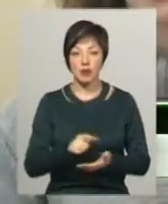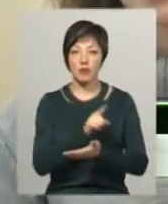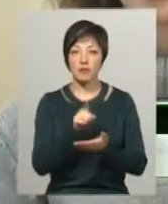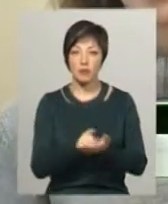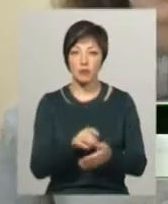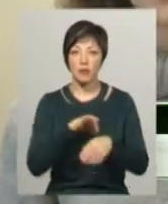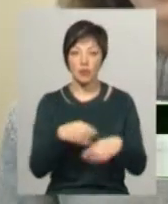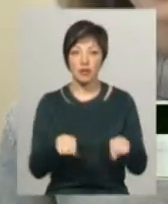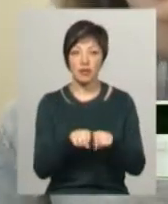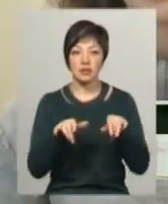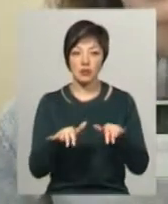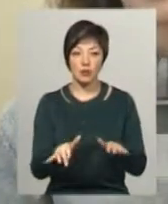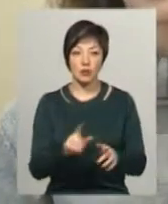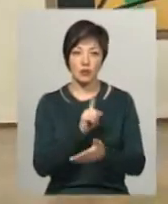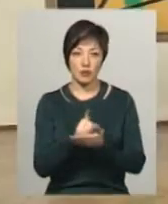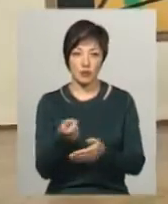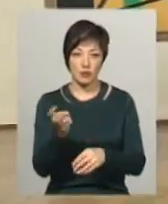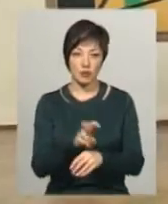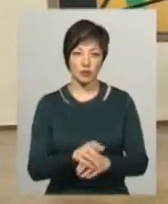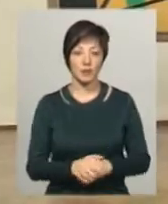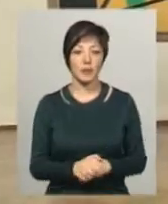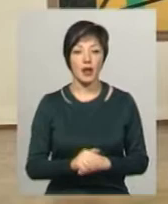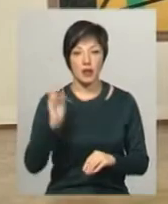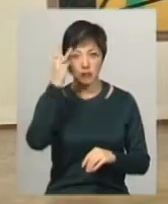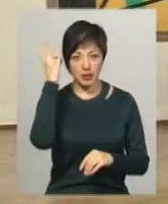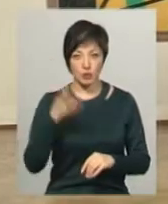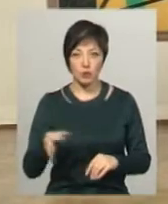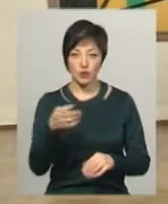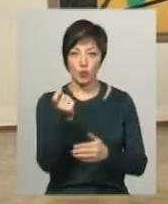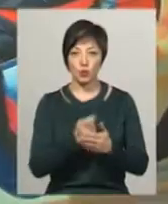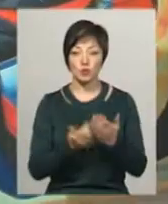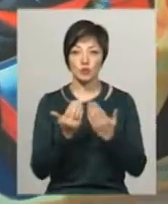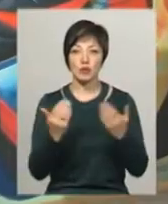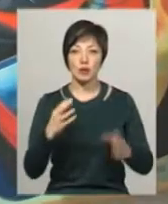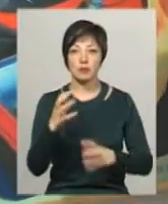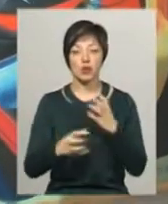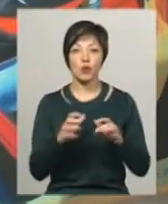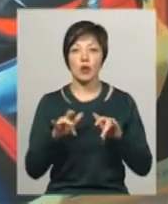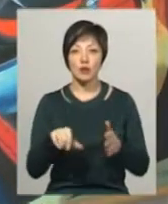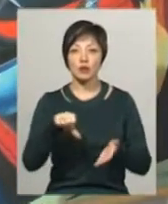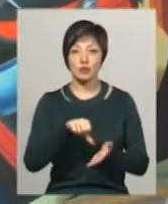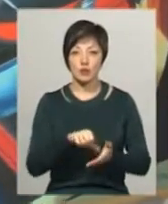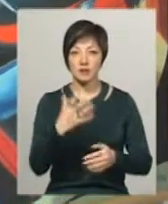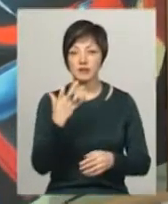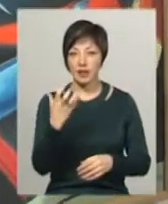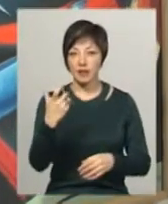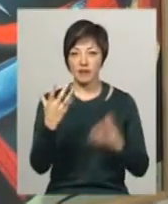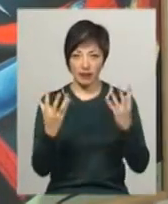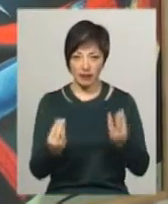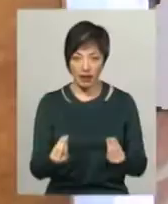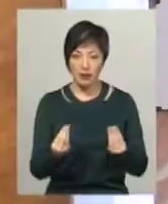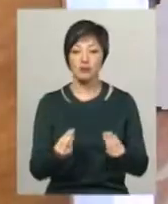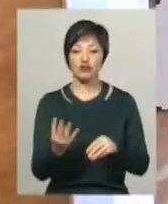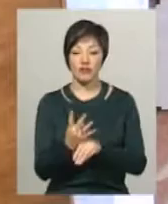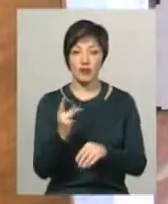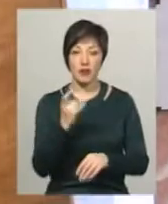проводитися такі заходи, я обов'язково на них прийду. Хмельницький обласний художній музей у міжнародній акції участь у «Селфі Дейс» бере в четверте.